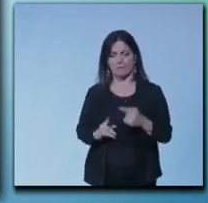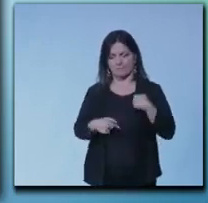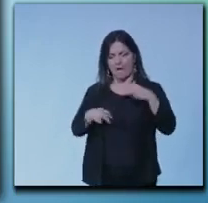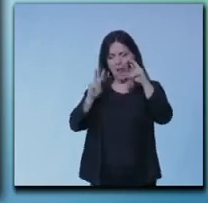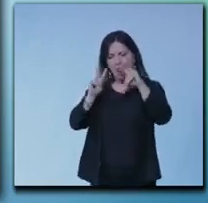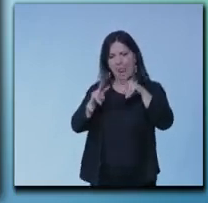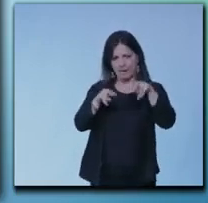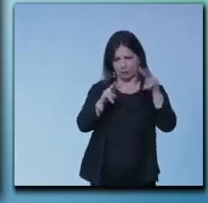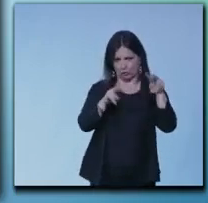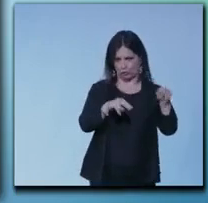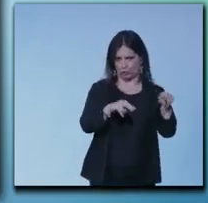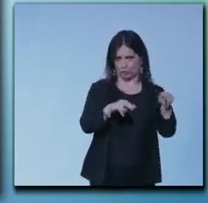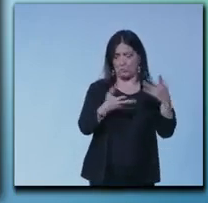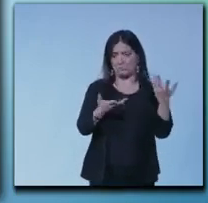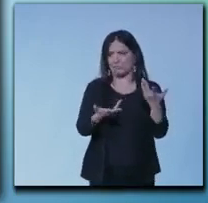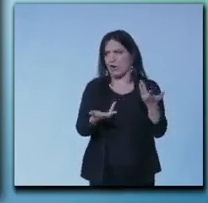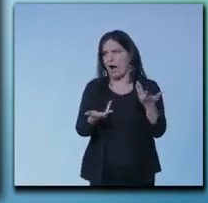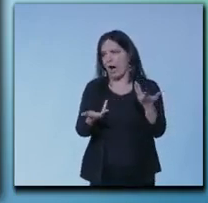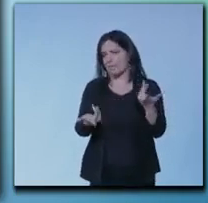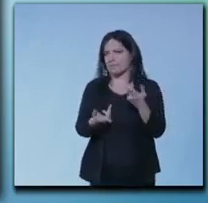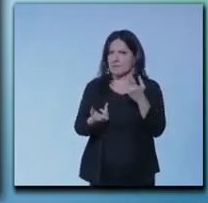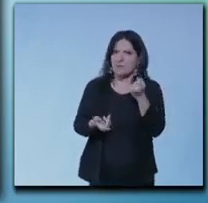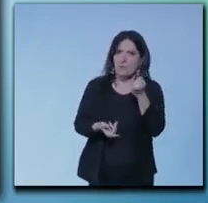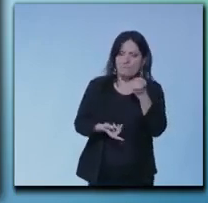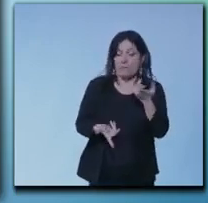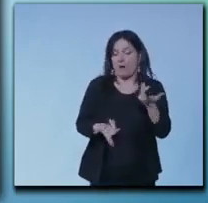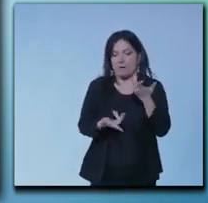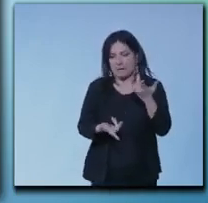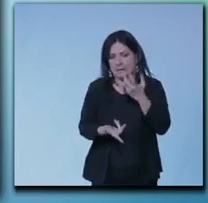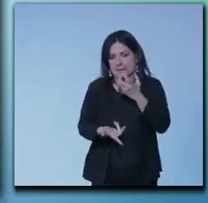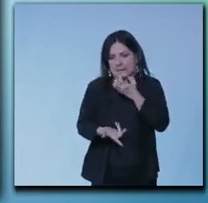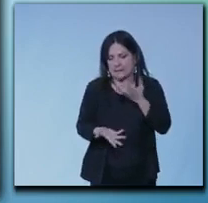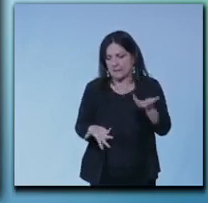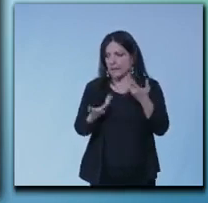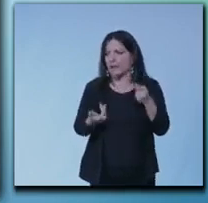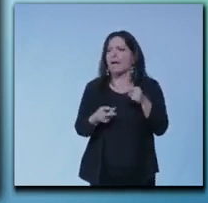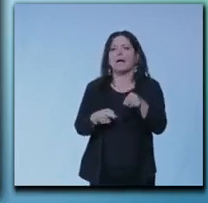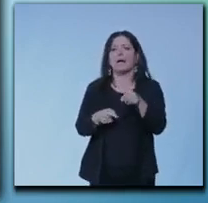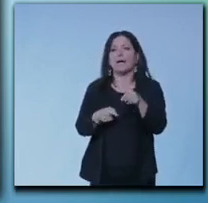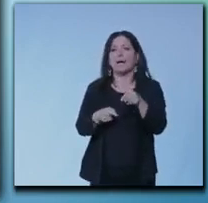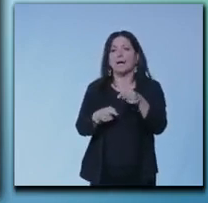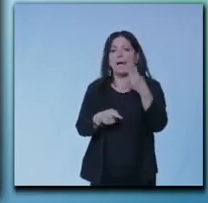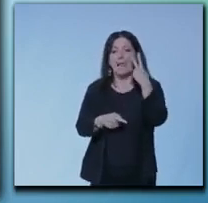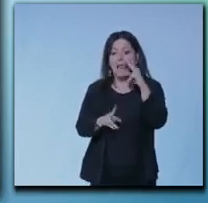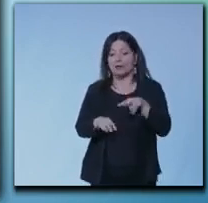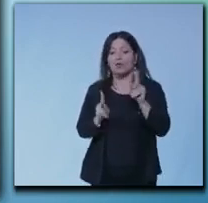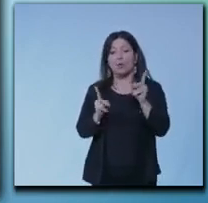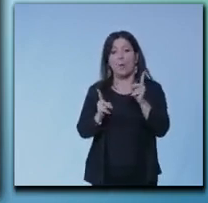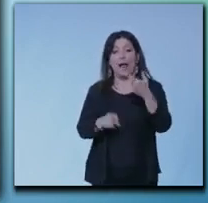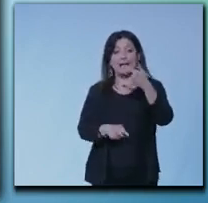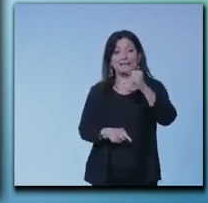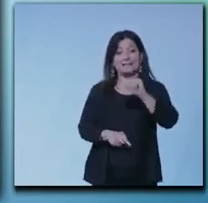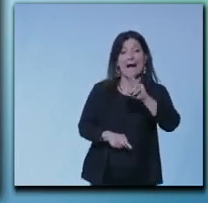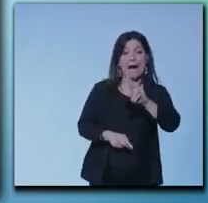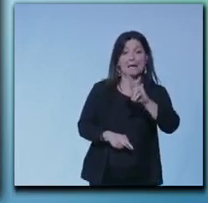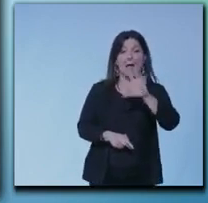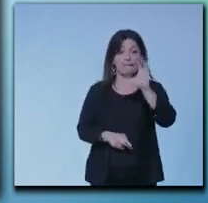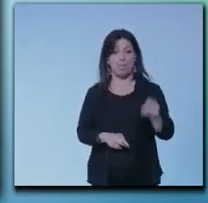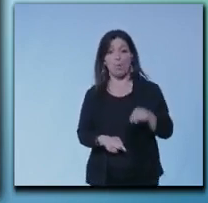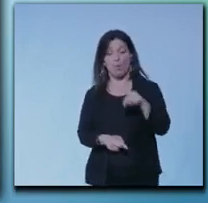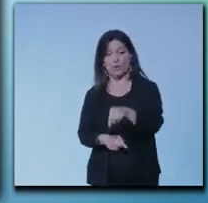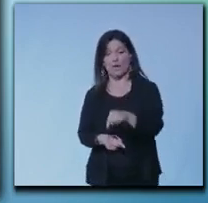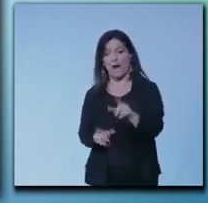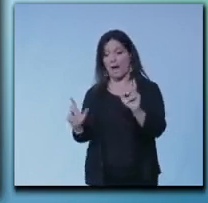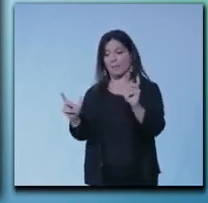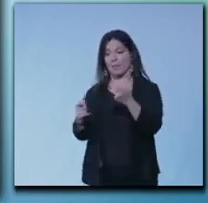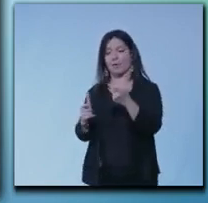con curiosità e sconcerto, come avrete fatto voi, il fatto che il TAR pugliese ha bloccato